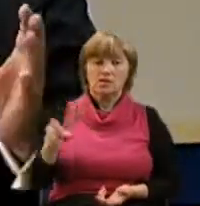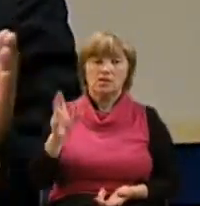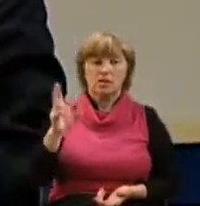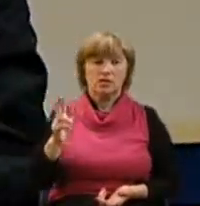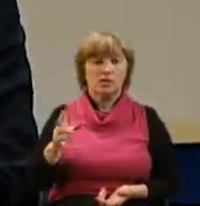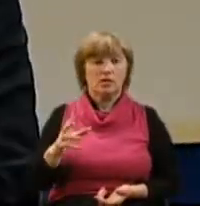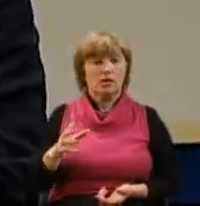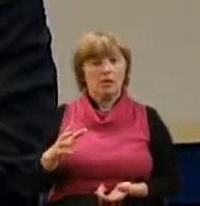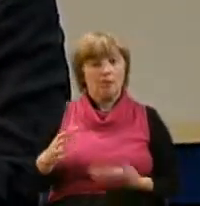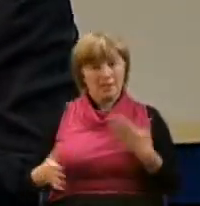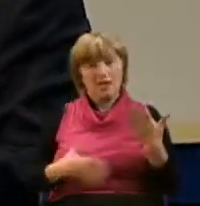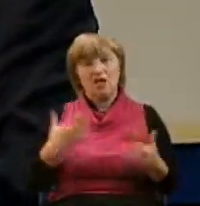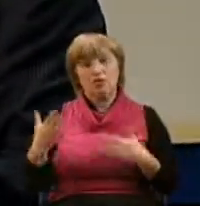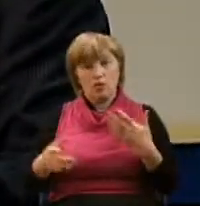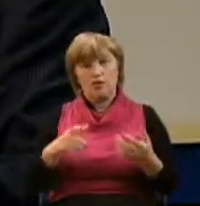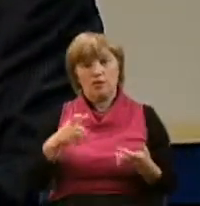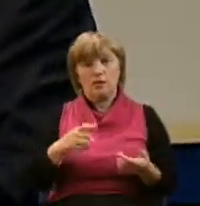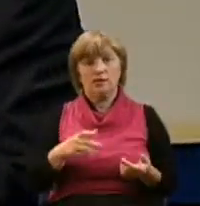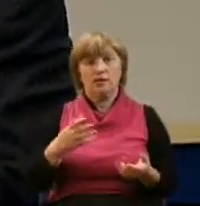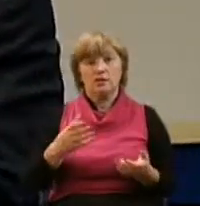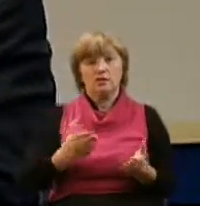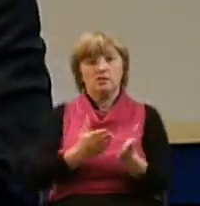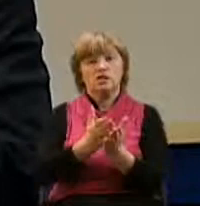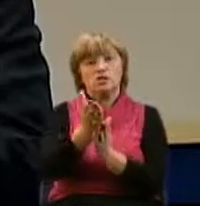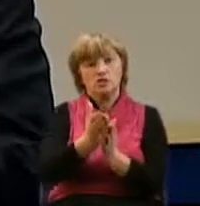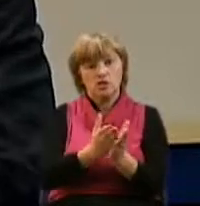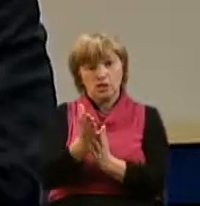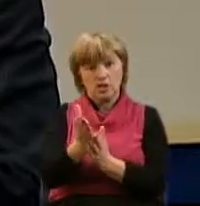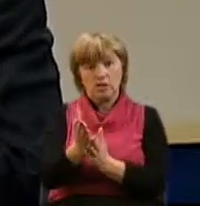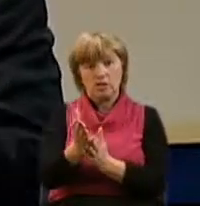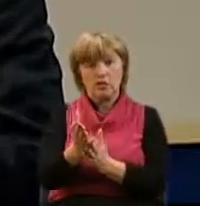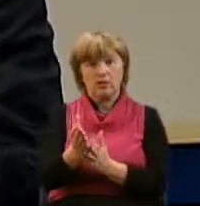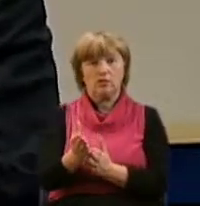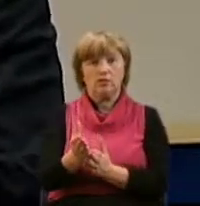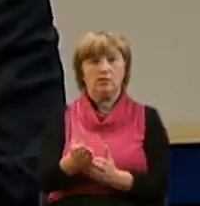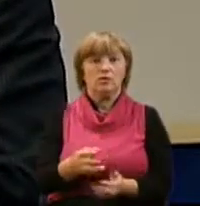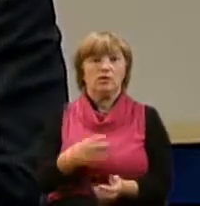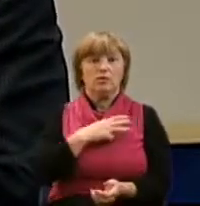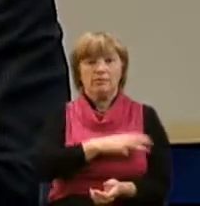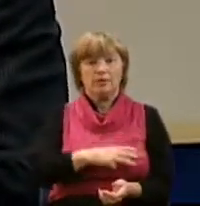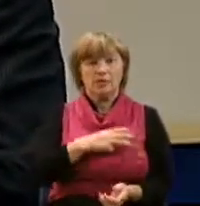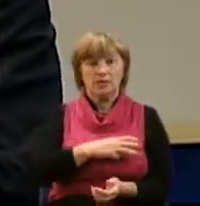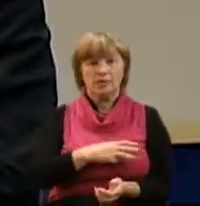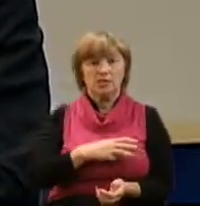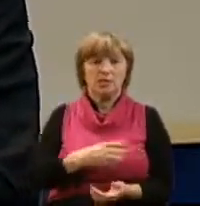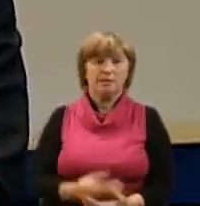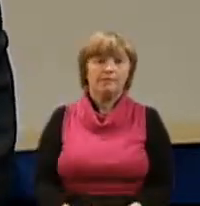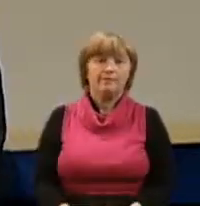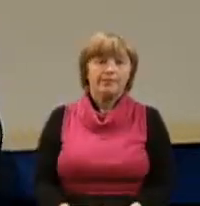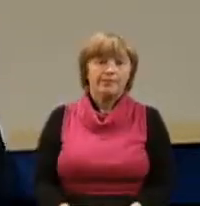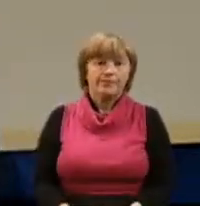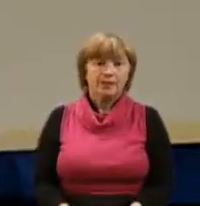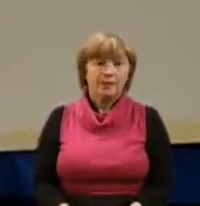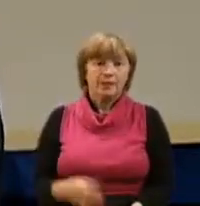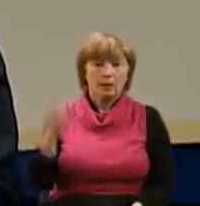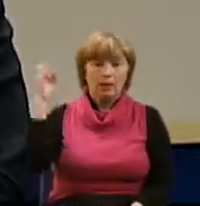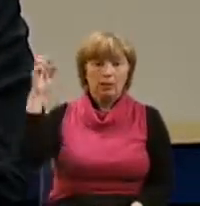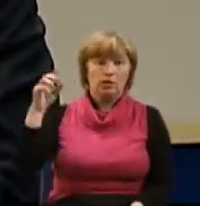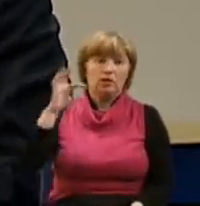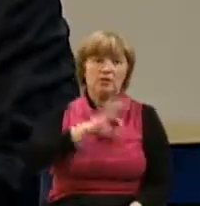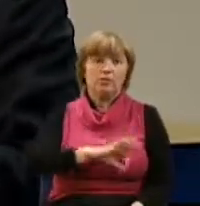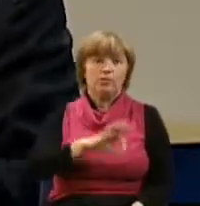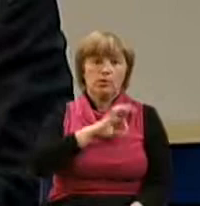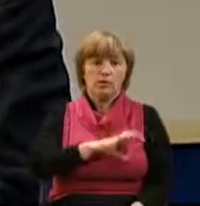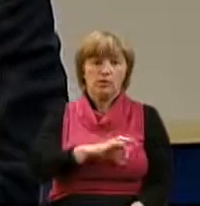который подготовлен той миссией, которая была предназначена ему. Мы знаем, что Бог использовал